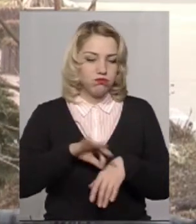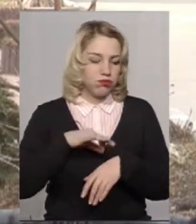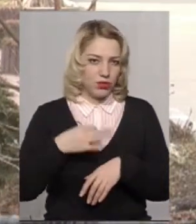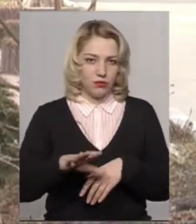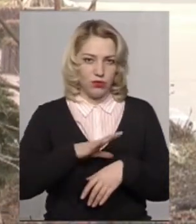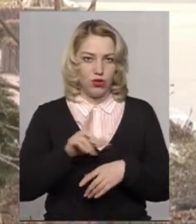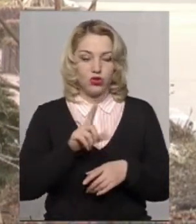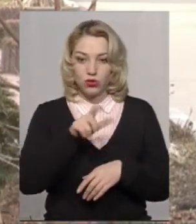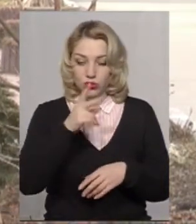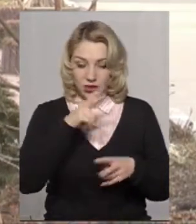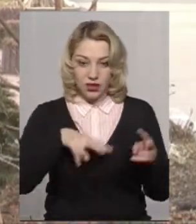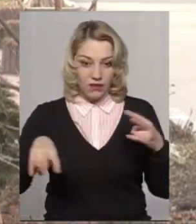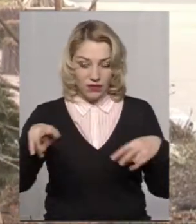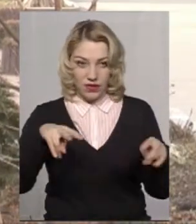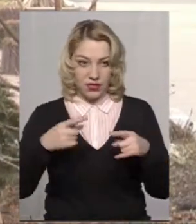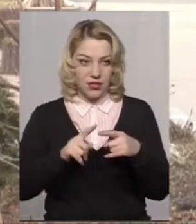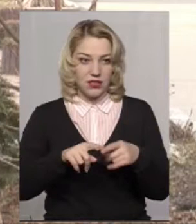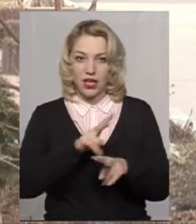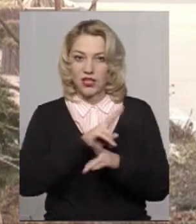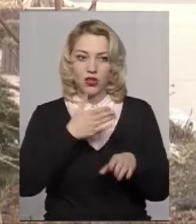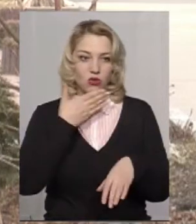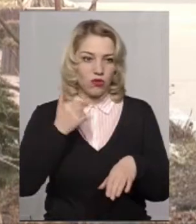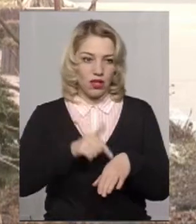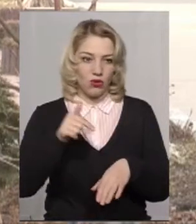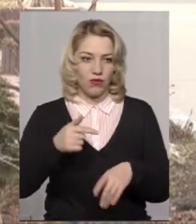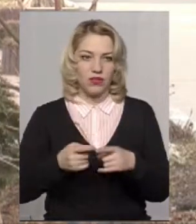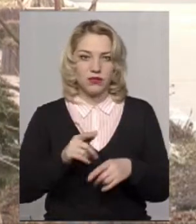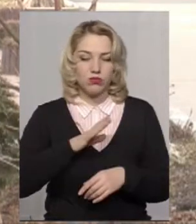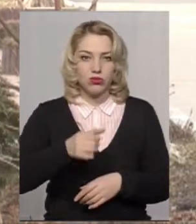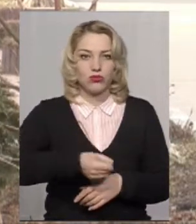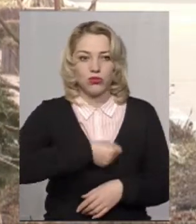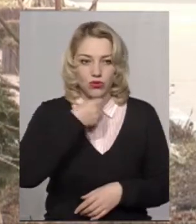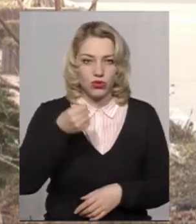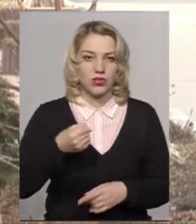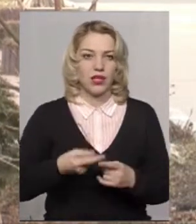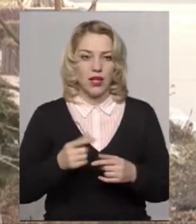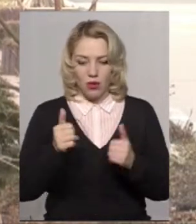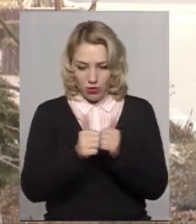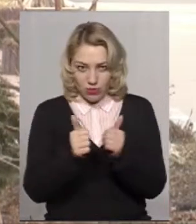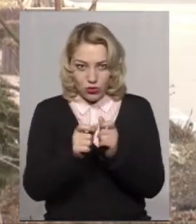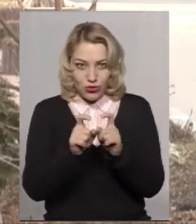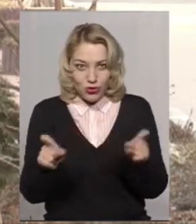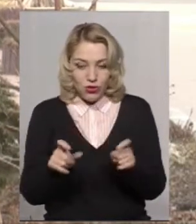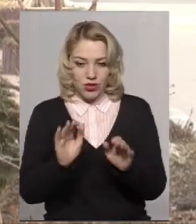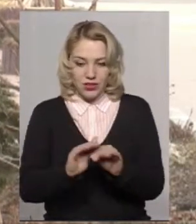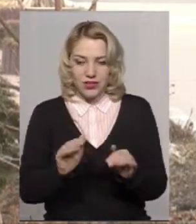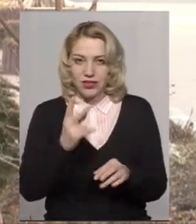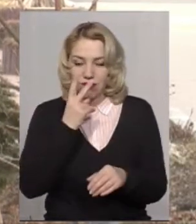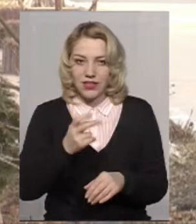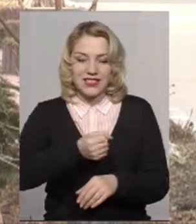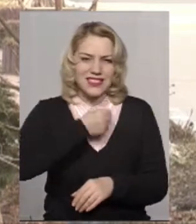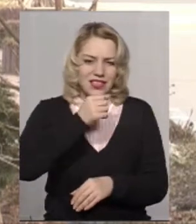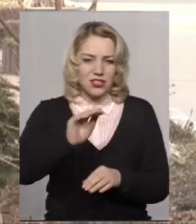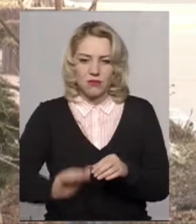люди дивилися на це, і абсолютно ніхто не реагував. Тобто це були дорослі, проходили, це було поблизу школи, і діти дивилися, старші,